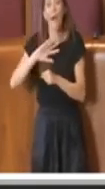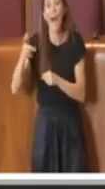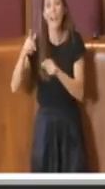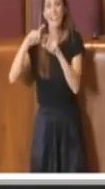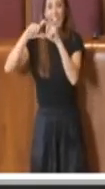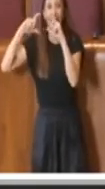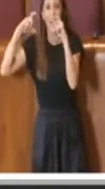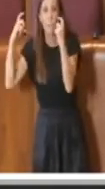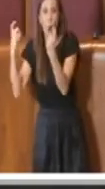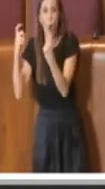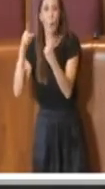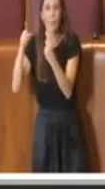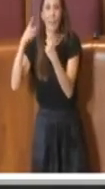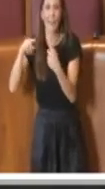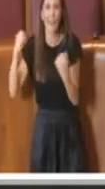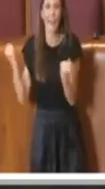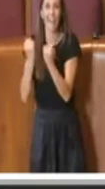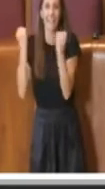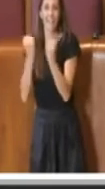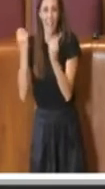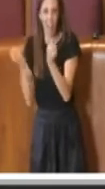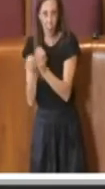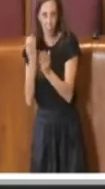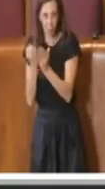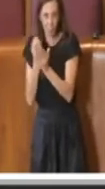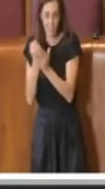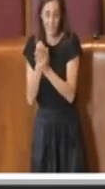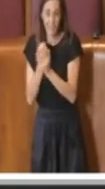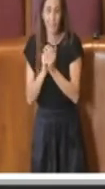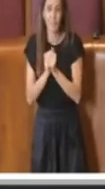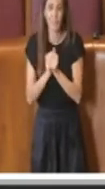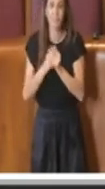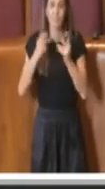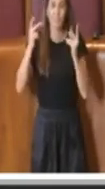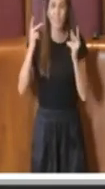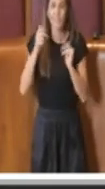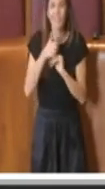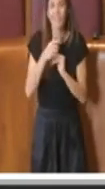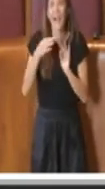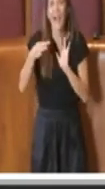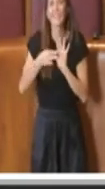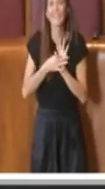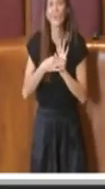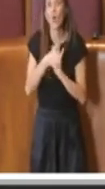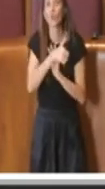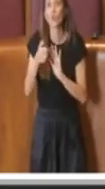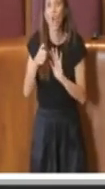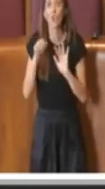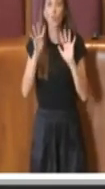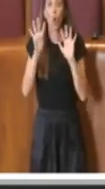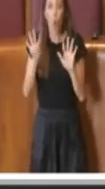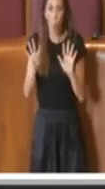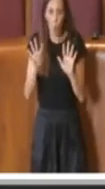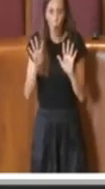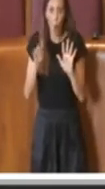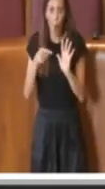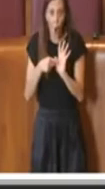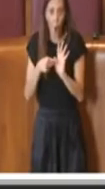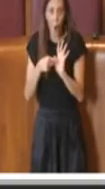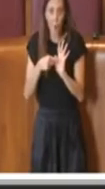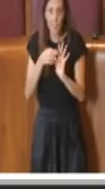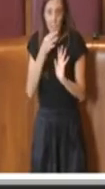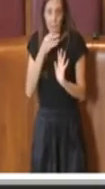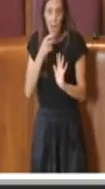attività produttive, dopodiché è vero che l'articolo 109 stende quindi questo allargamento del